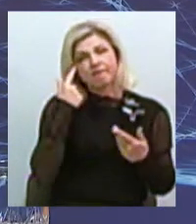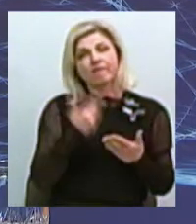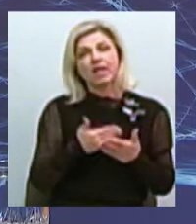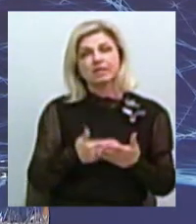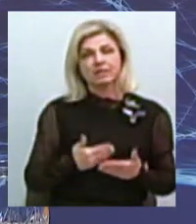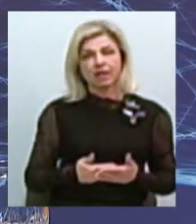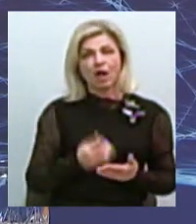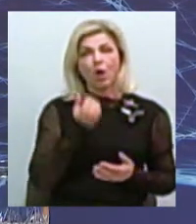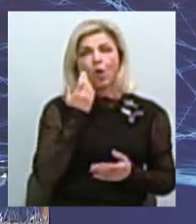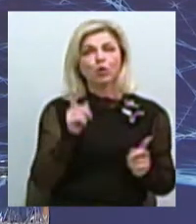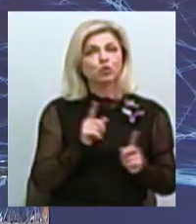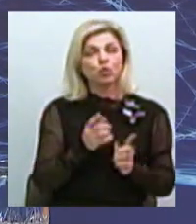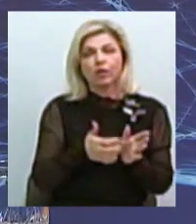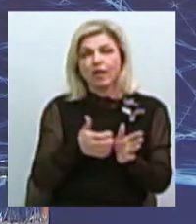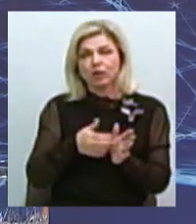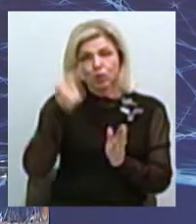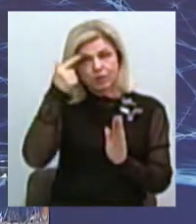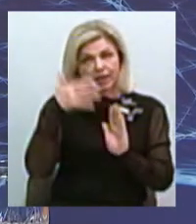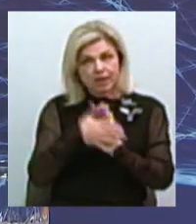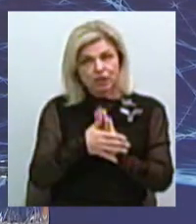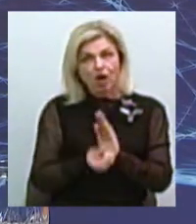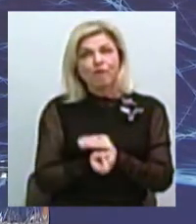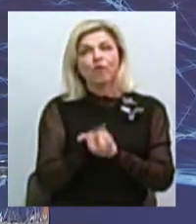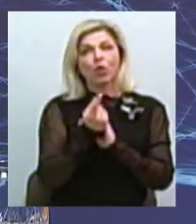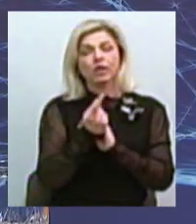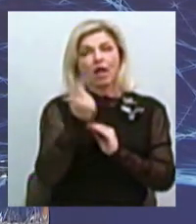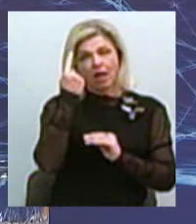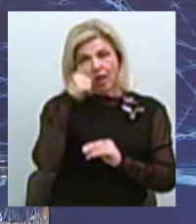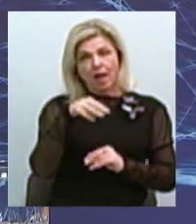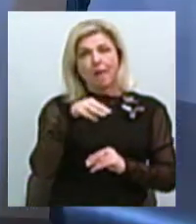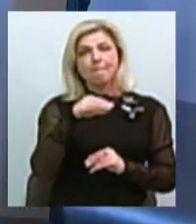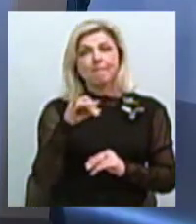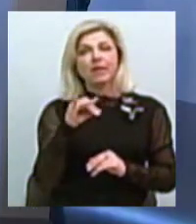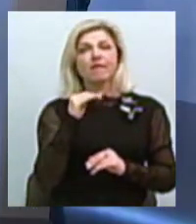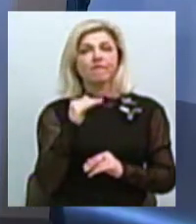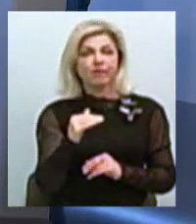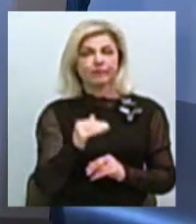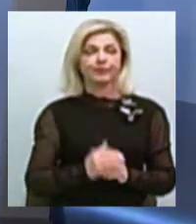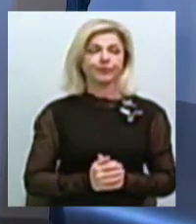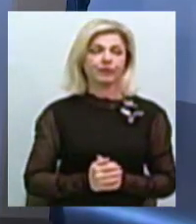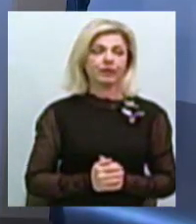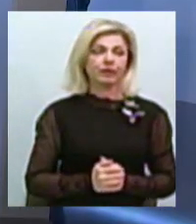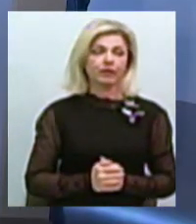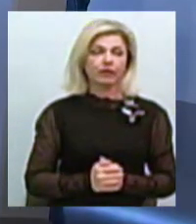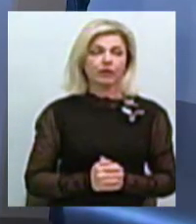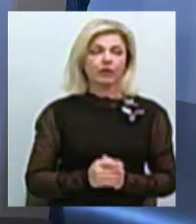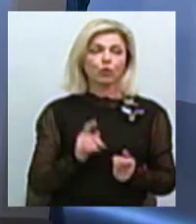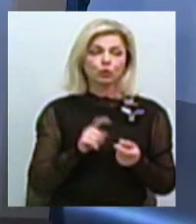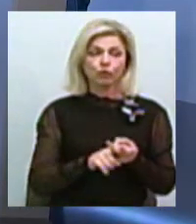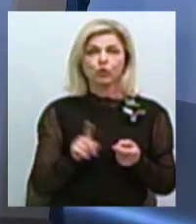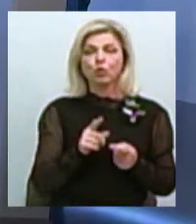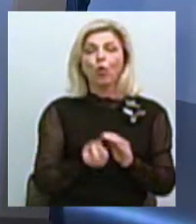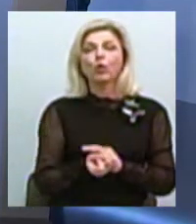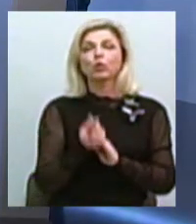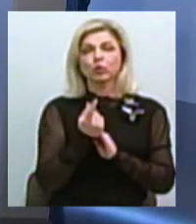Знаєте, коли щось не досліджено, то якраз виникає міф. Я якраз хотів прочити, в чому міфічність? тому, що їх немає чи в їхніх походження? Стосовно походження